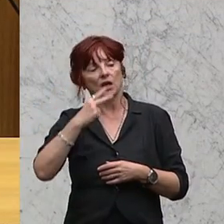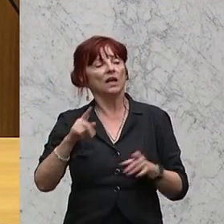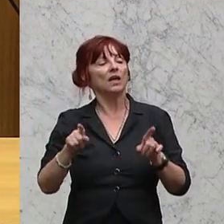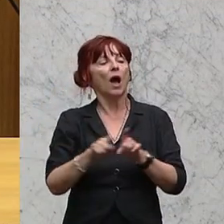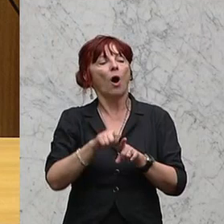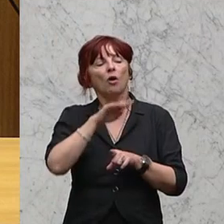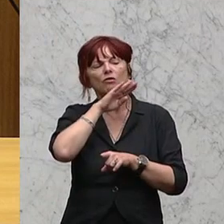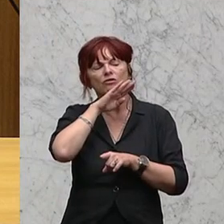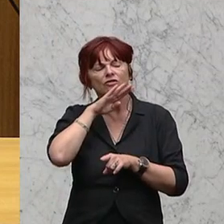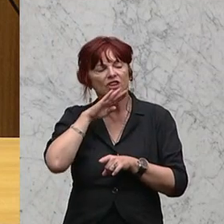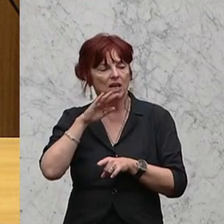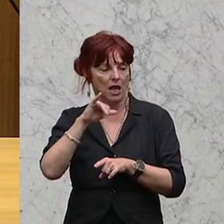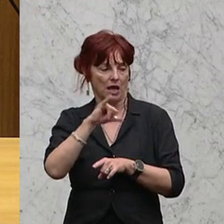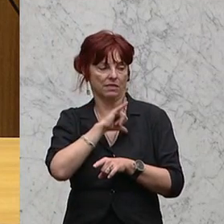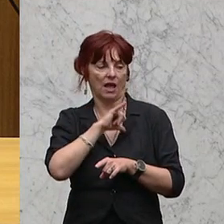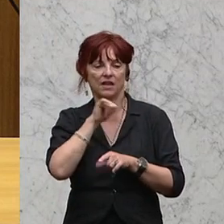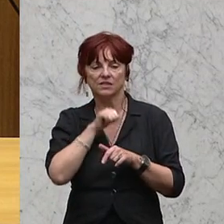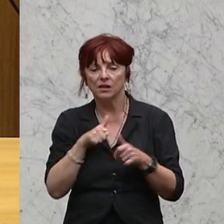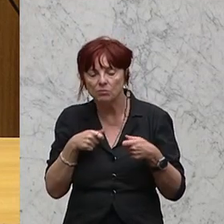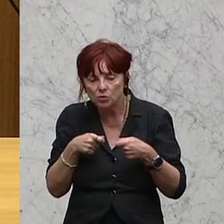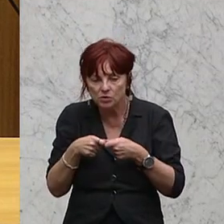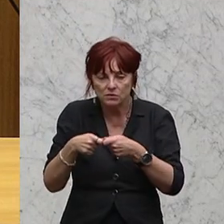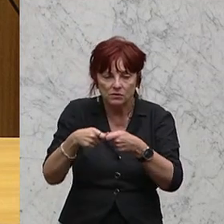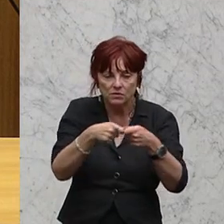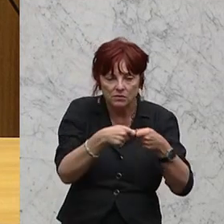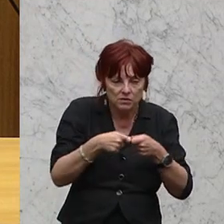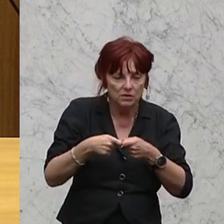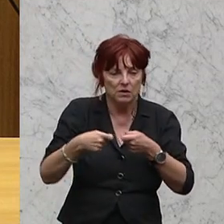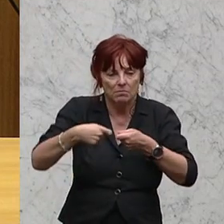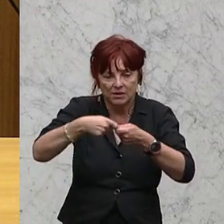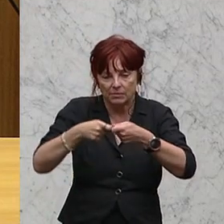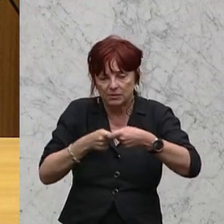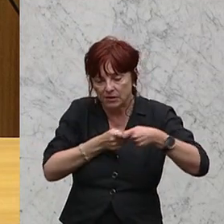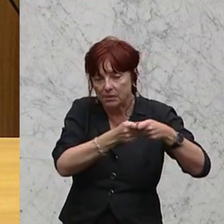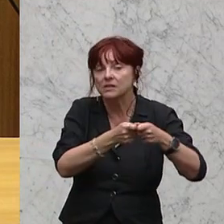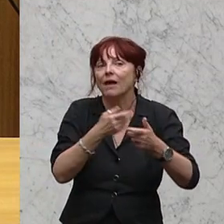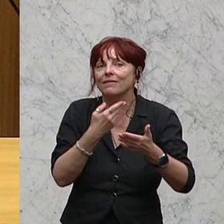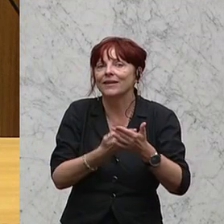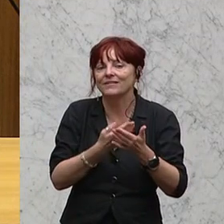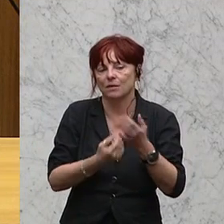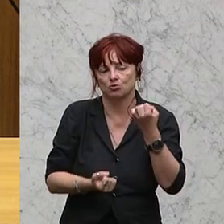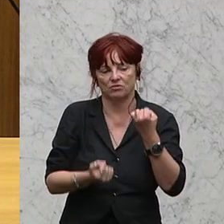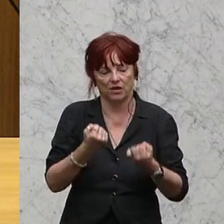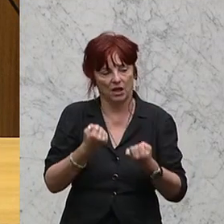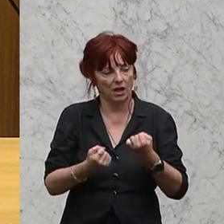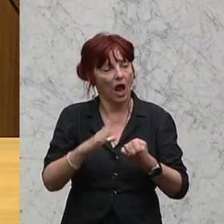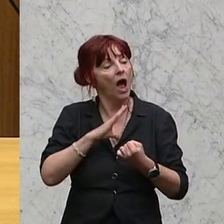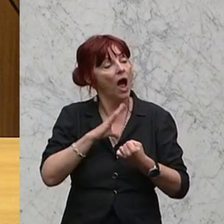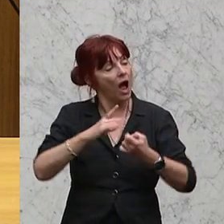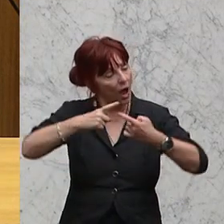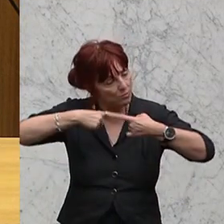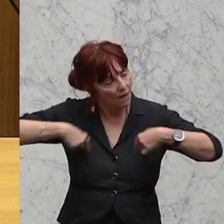viele Interessen hier in Einklang zu bringen und das macht das alles mehr als schwierig. Aber wir sind